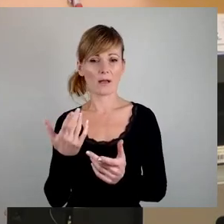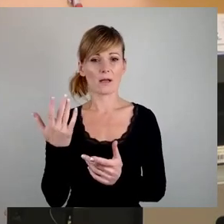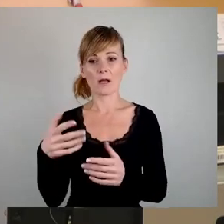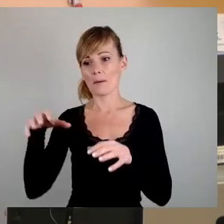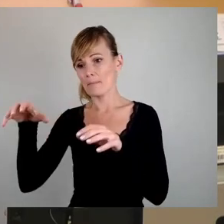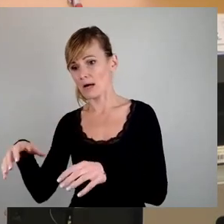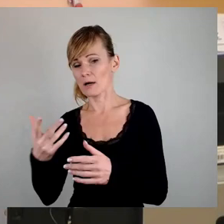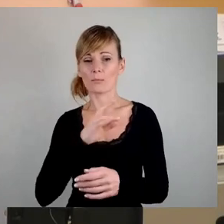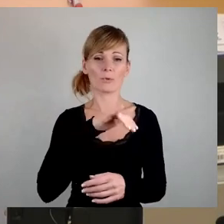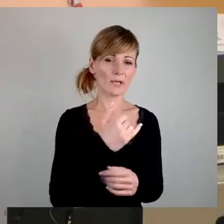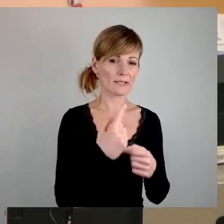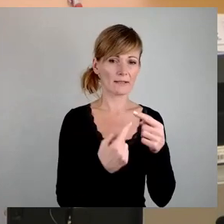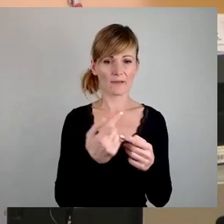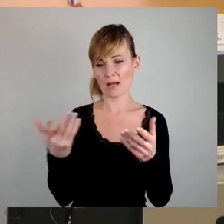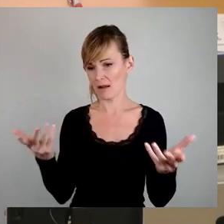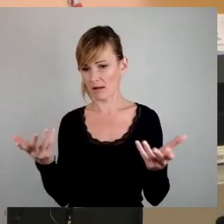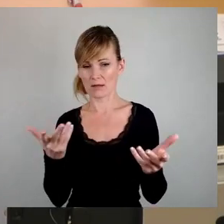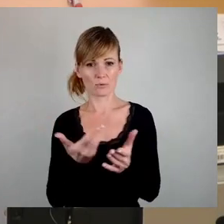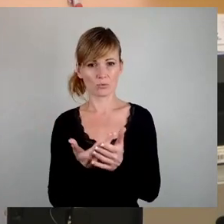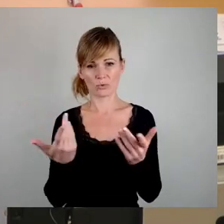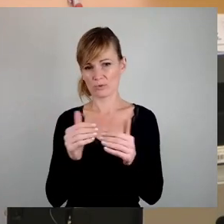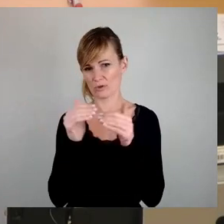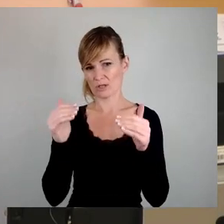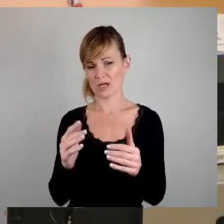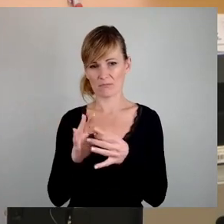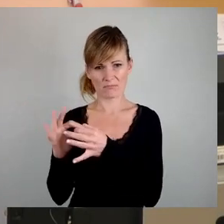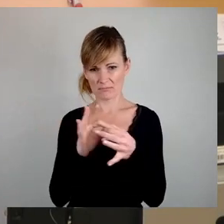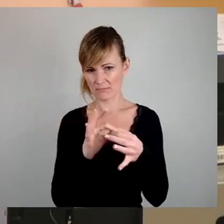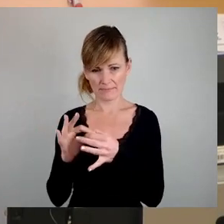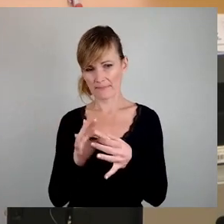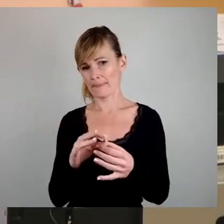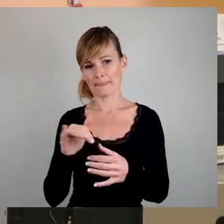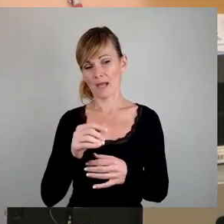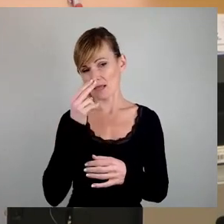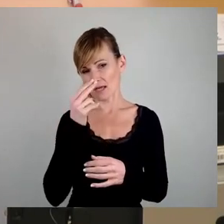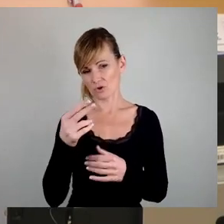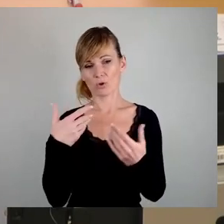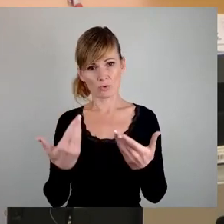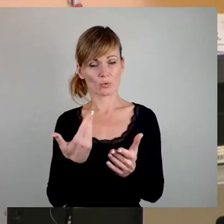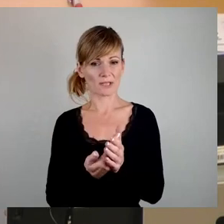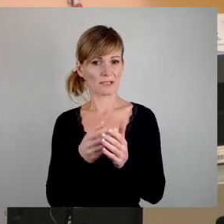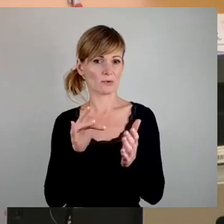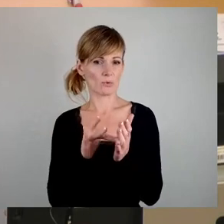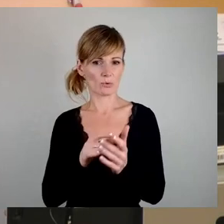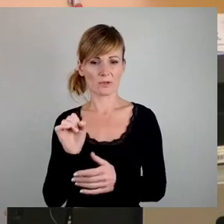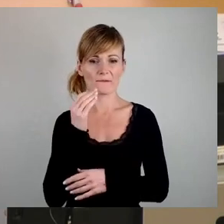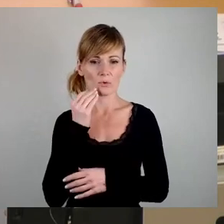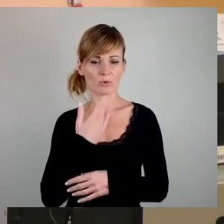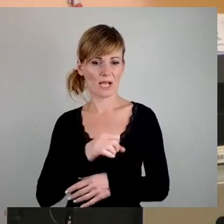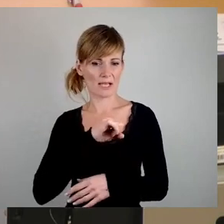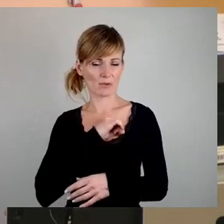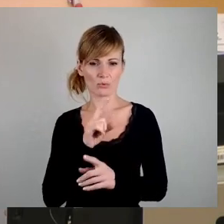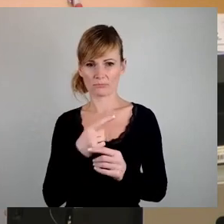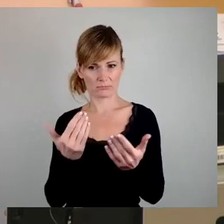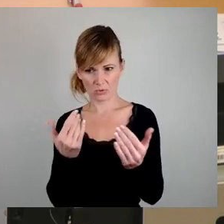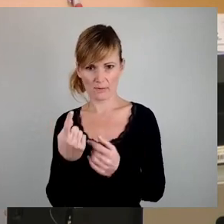die Projektentwickler. Das ist ein System mit kommunizierenden Röhren und das können Sie sich angucken. Daran liegt es nämlich, dass hier kein Wohnungseigentum hergekommen ist, weil